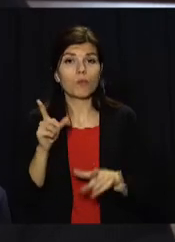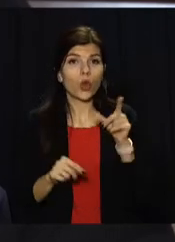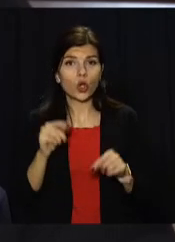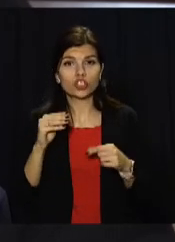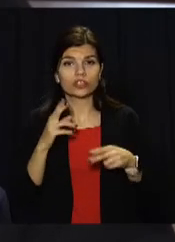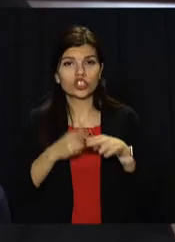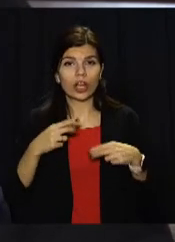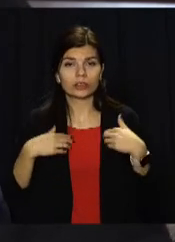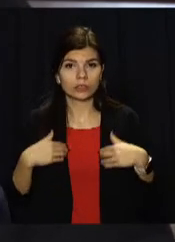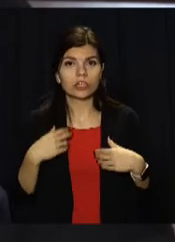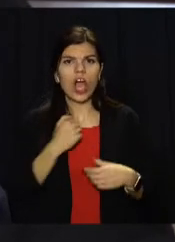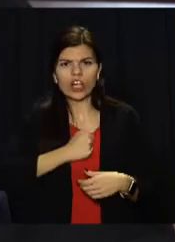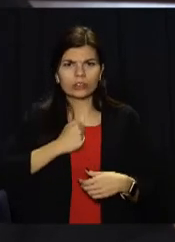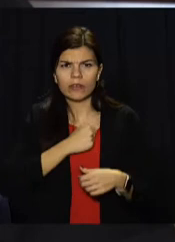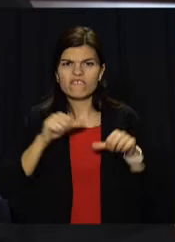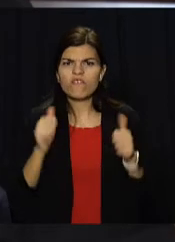желези в агресивній формі.